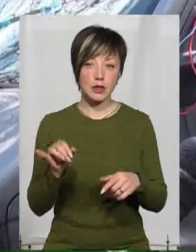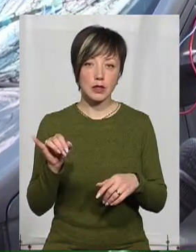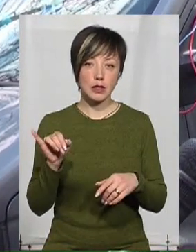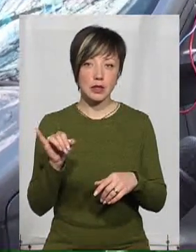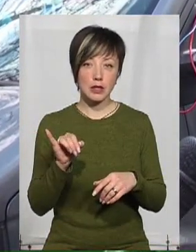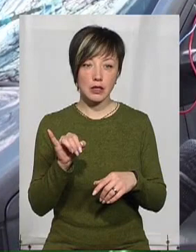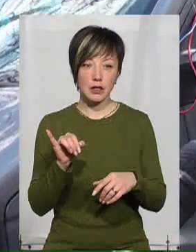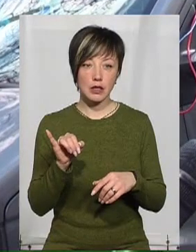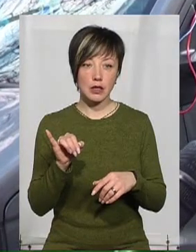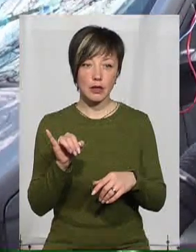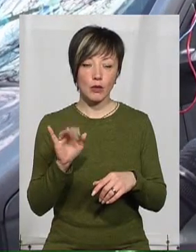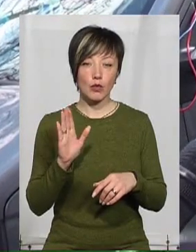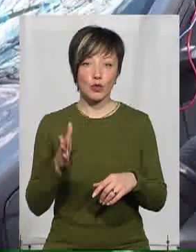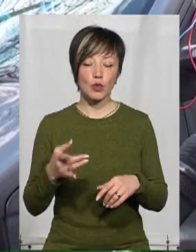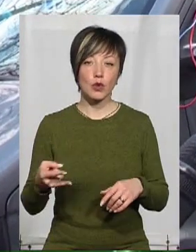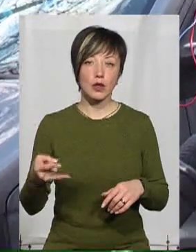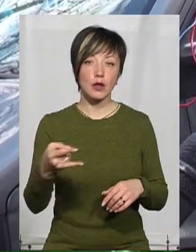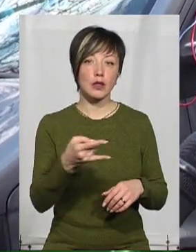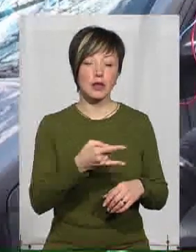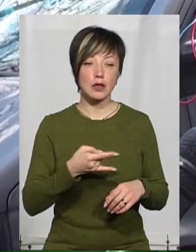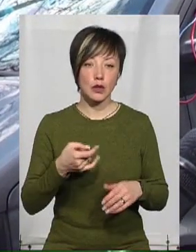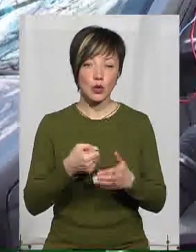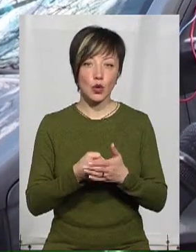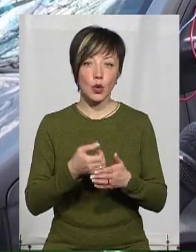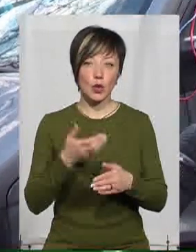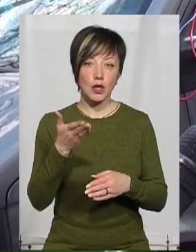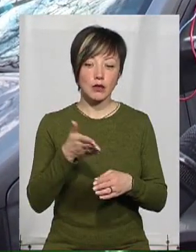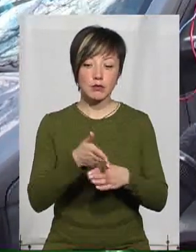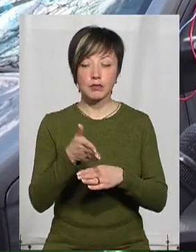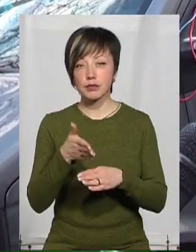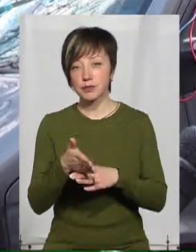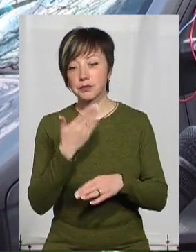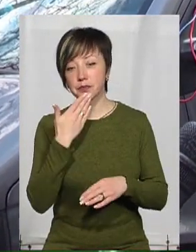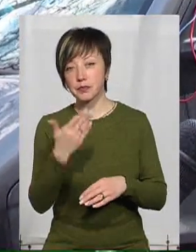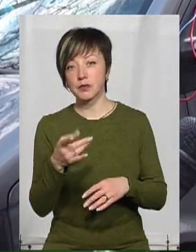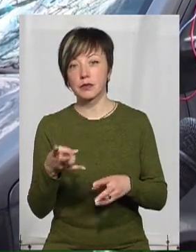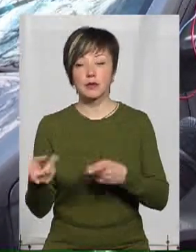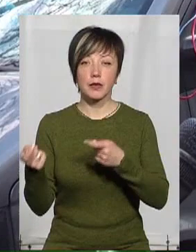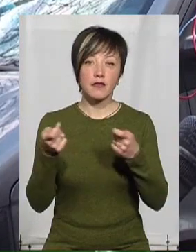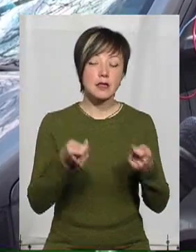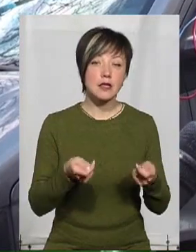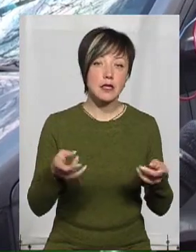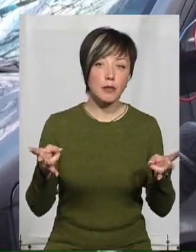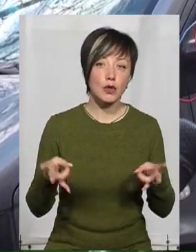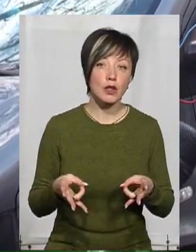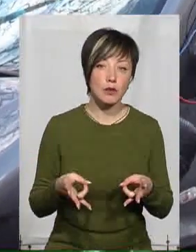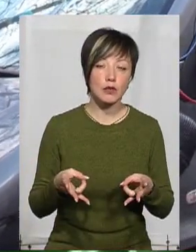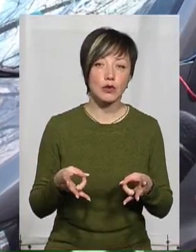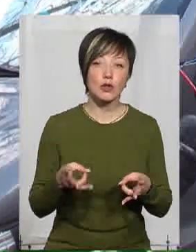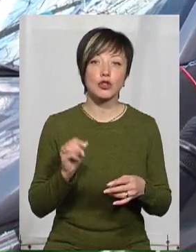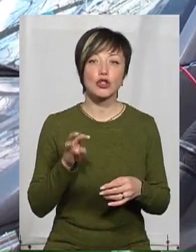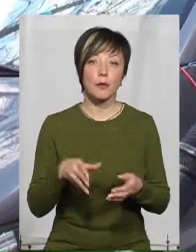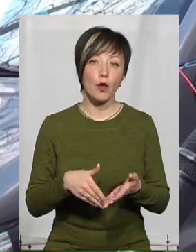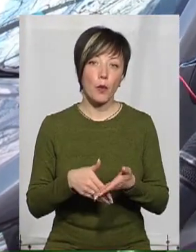лицарів в Колумба будуть доїздити, до них довідуватися, що їм треба привезти, в чим